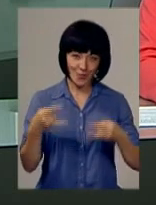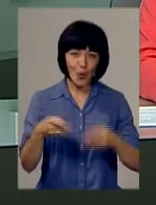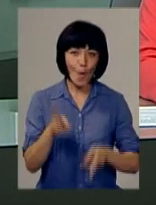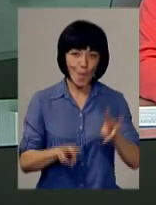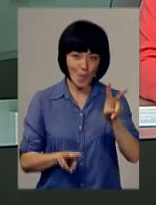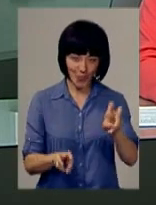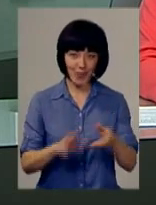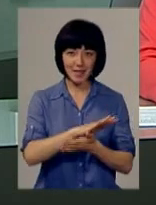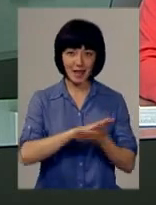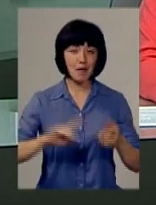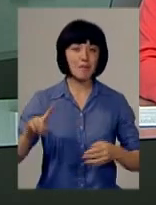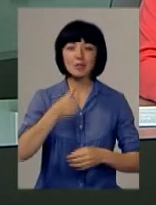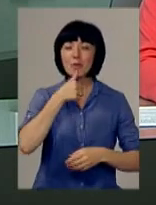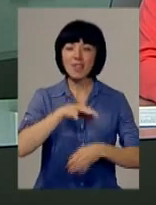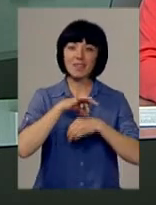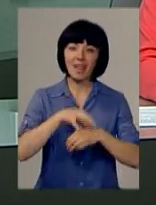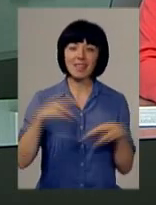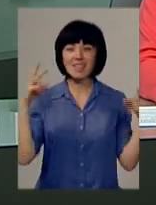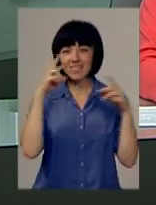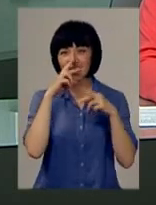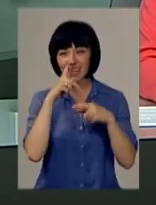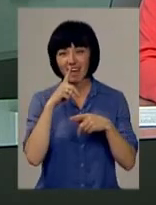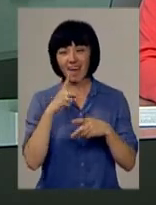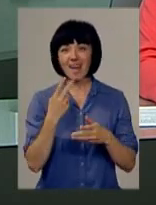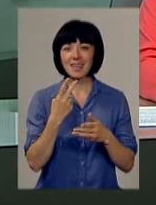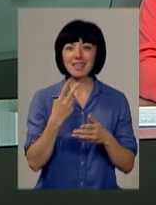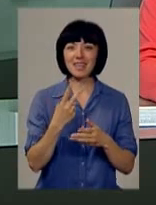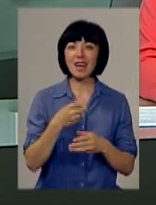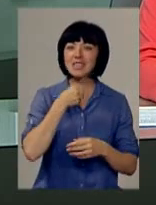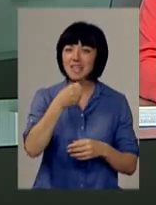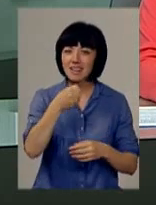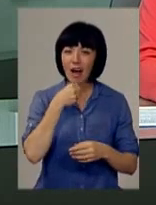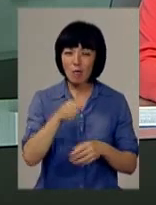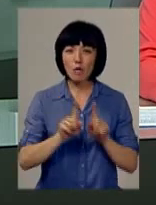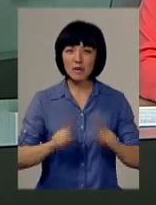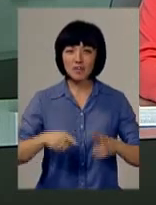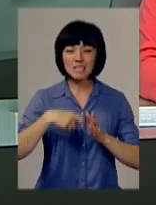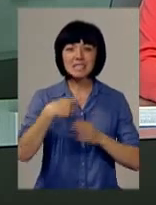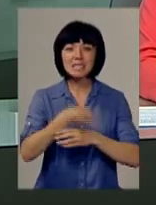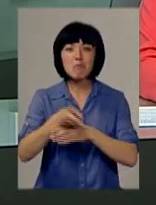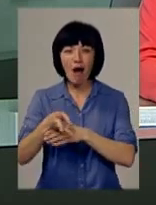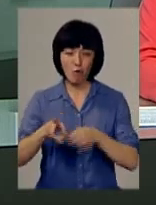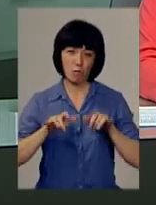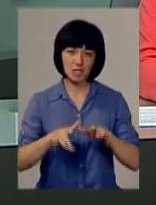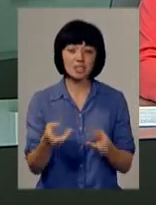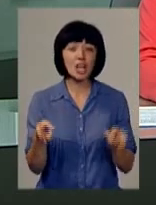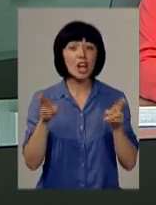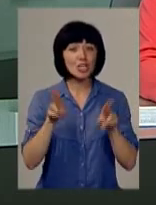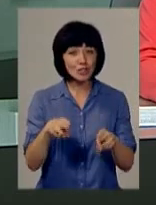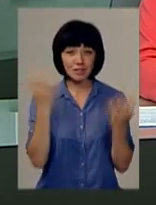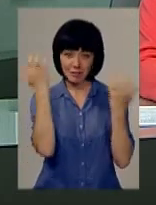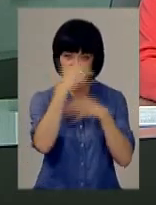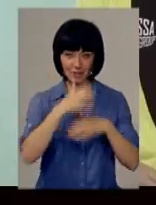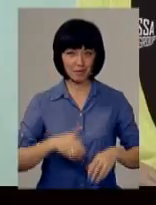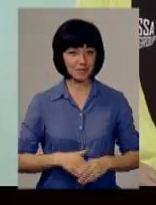кухню. Далі – перші проби ведучих. Невдалі – стендапи особливості знімального процесу. Словом, усе те, що залишилося за